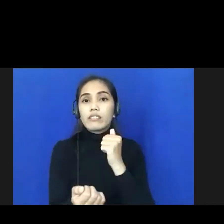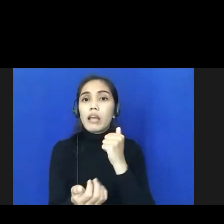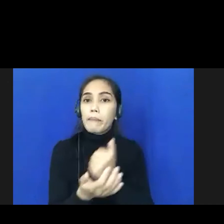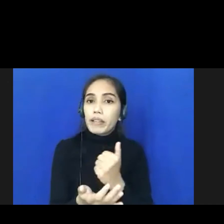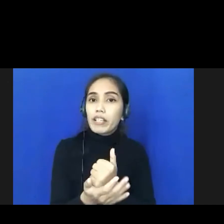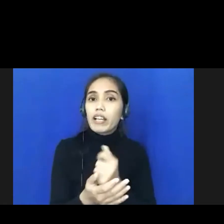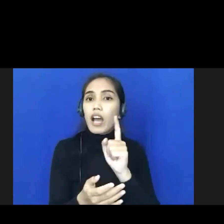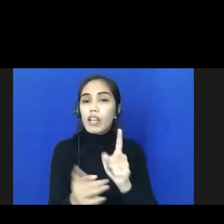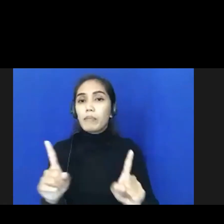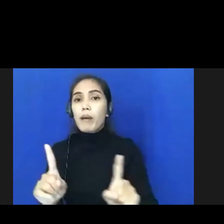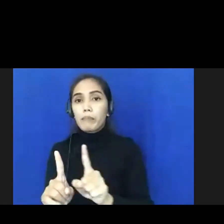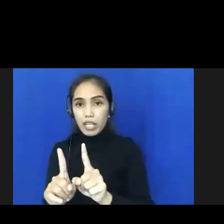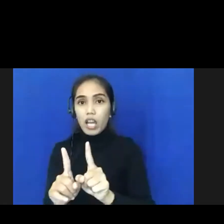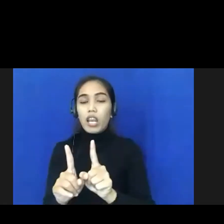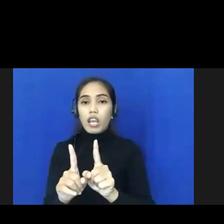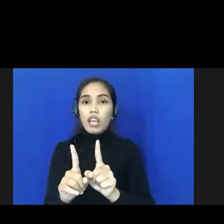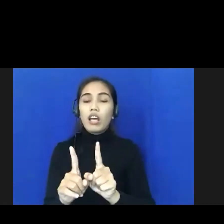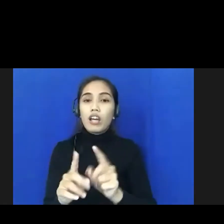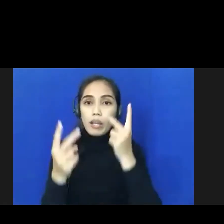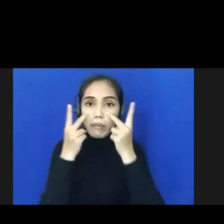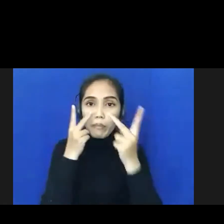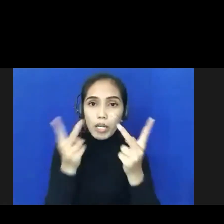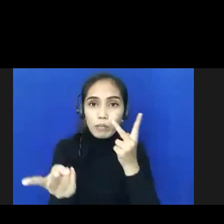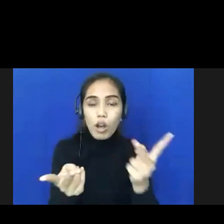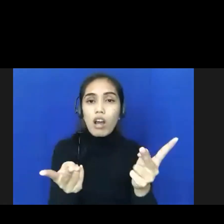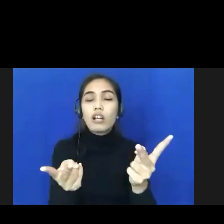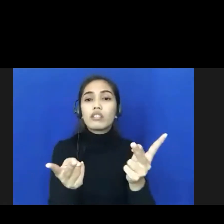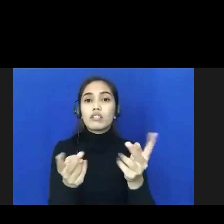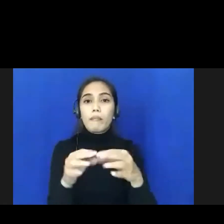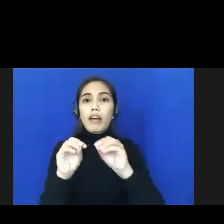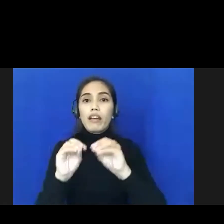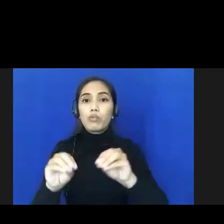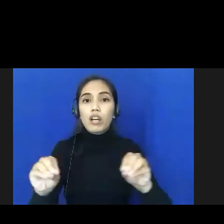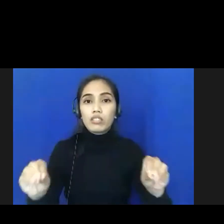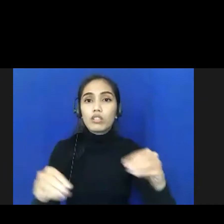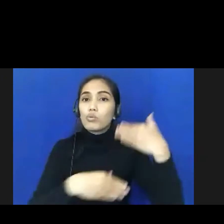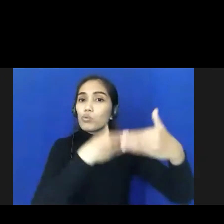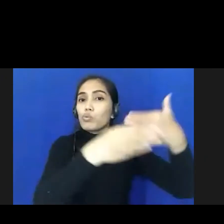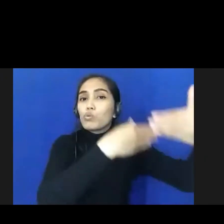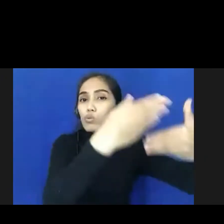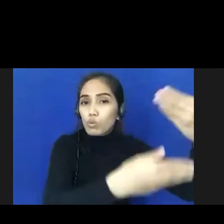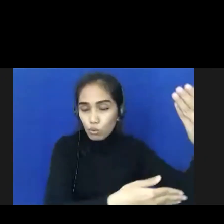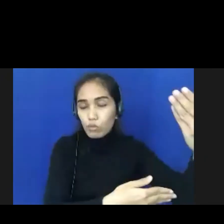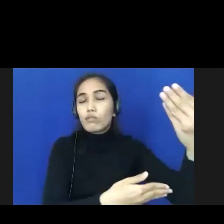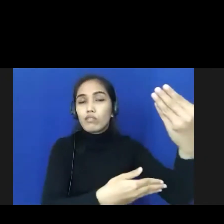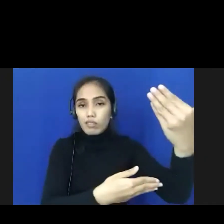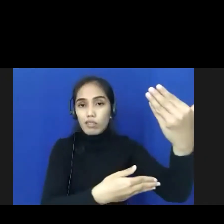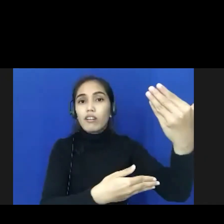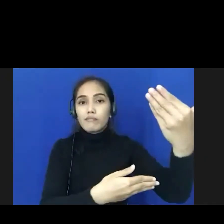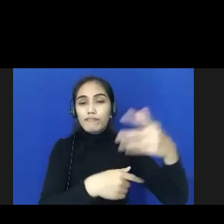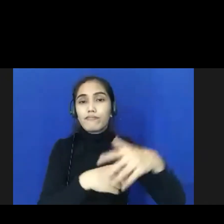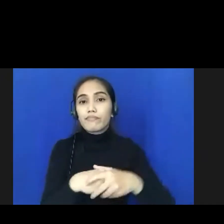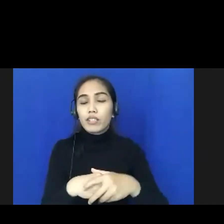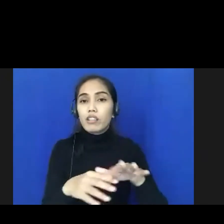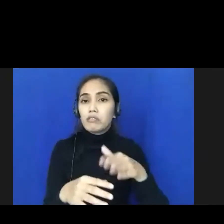tentu ada pendampingan ada pemantauan dan tentu ada edukasi terus-menerus kita lakukan yang walaupun mungkin